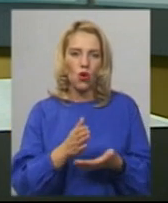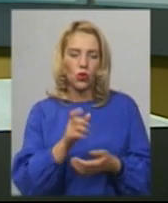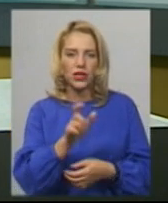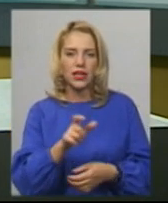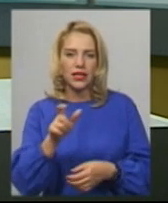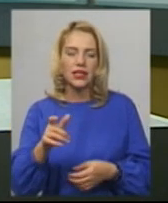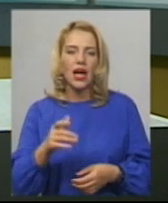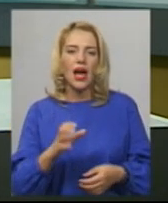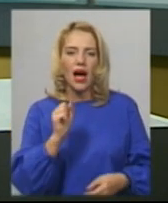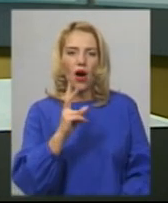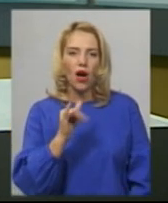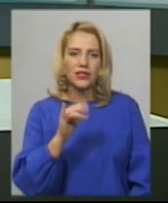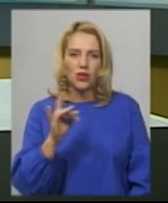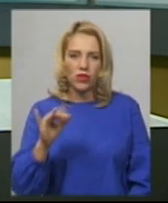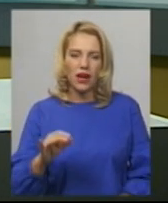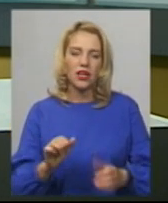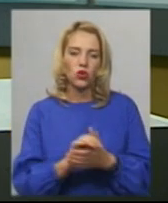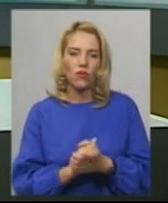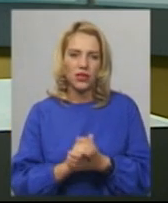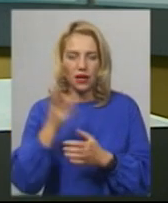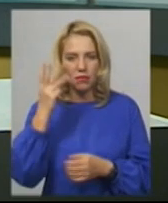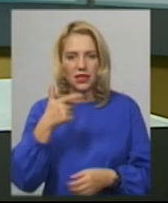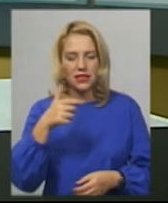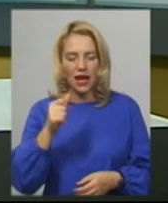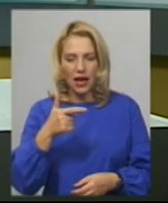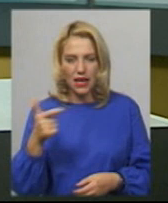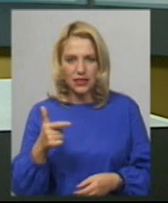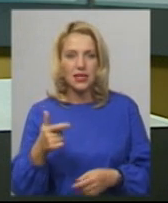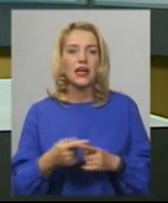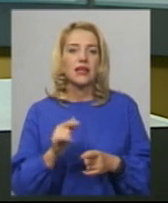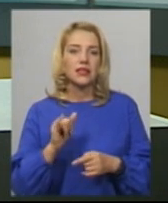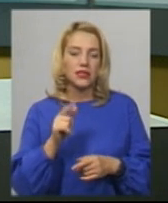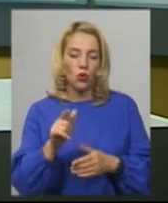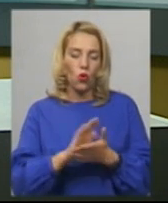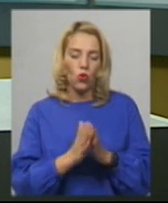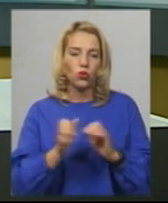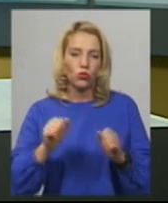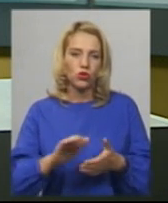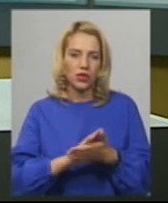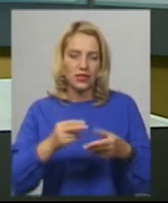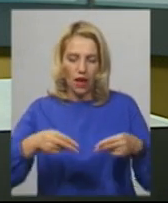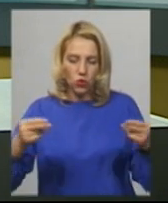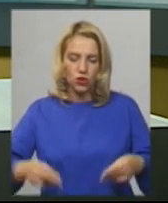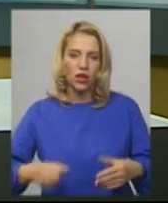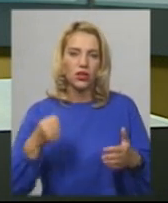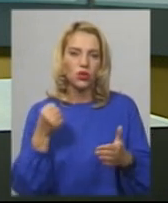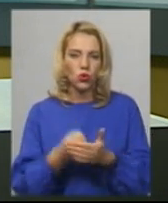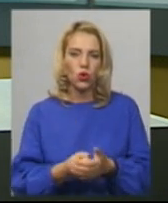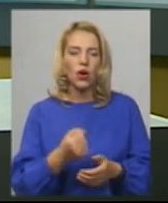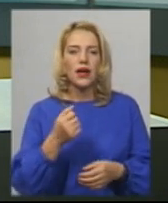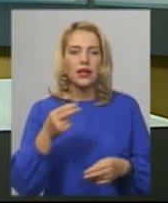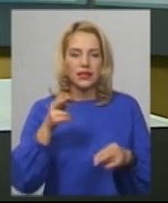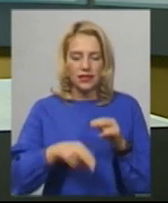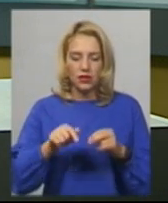акціонерного товариства «Хмельницькгаз» Ірина Решетнік. За її словами, угоду можна заключати до 25 вересня. Сама